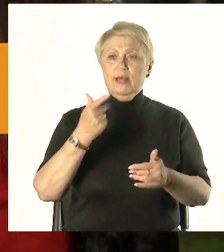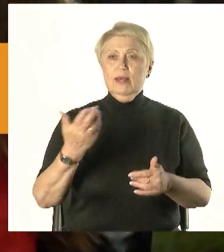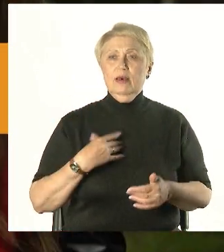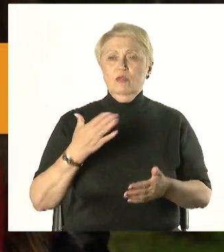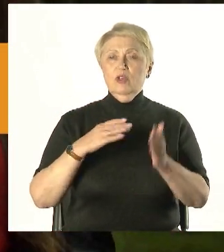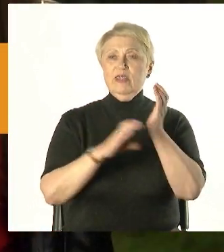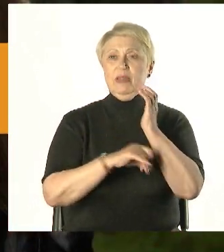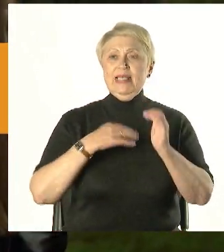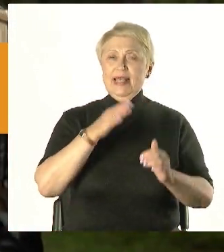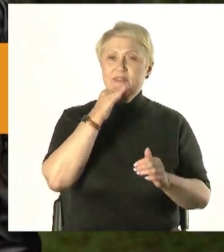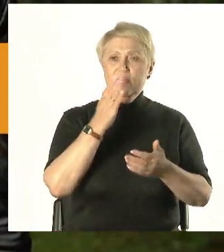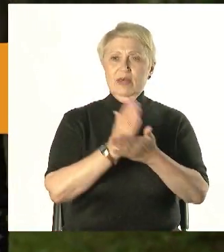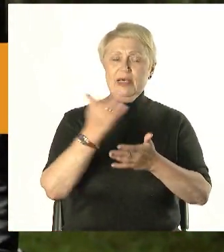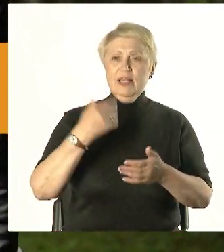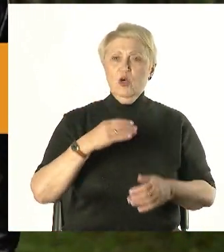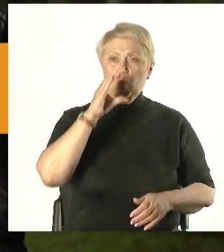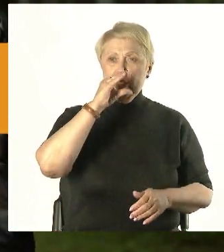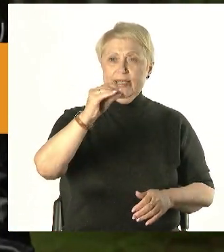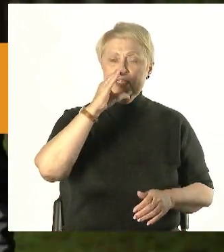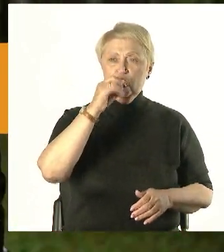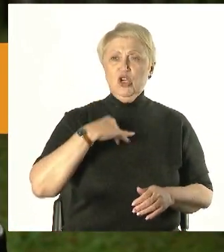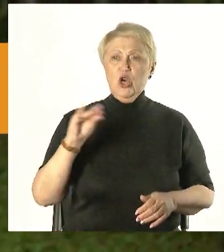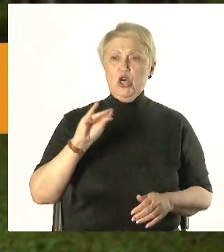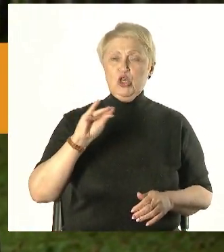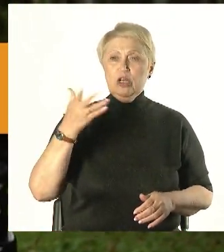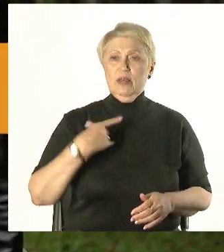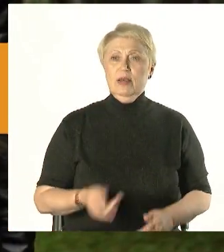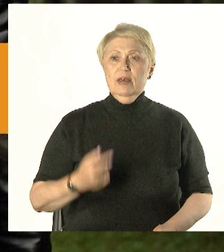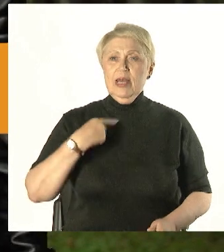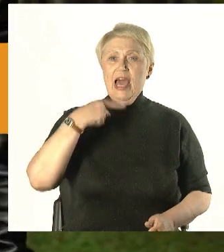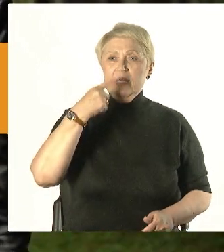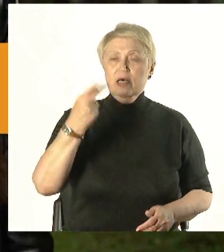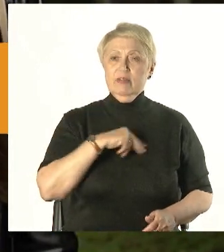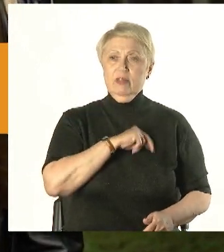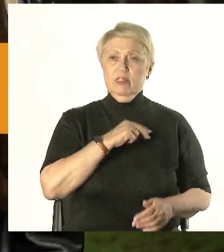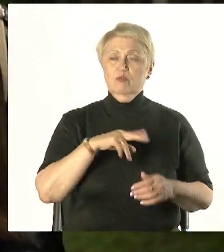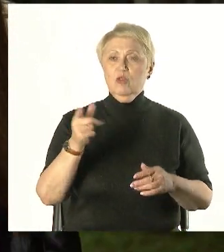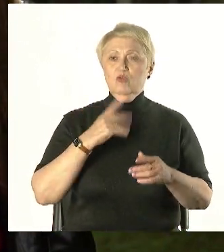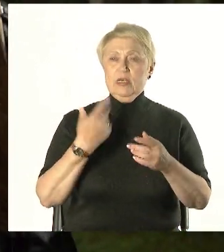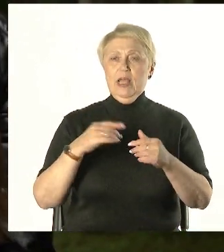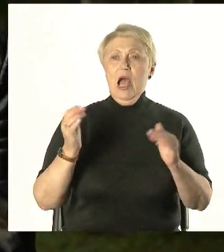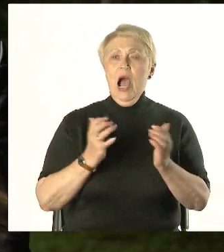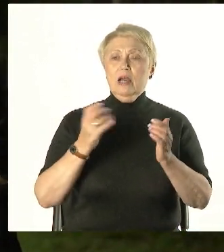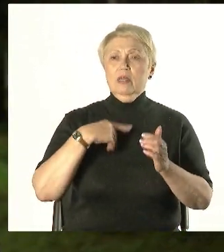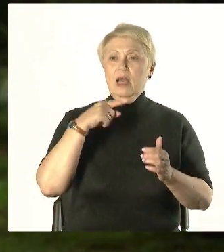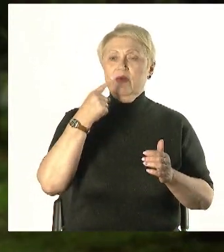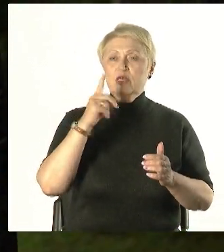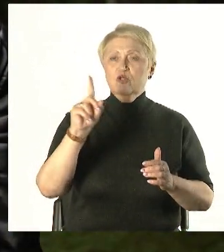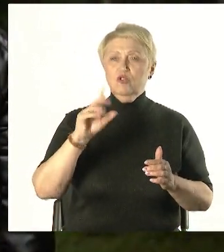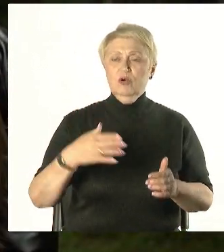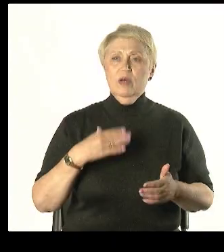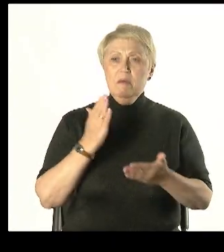последнее время активизировались лисички. И по рассказу сотрудников охраны, которые на видеомониторах могут наблюдать,